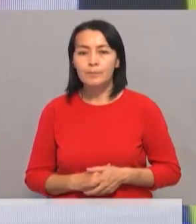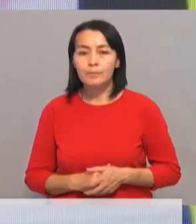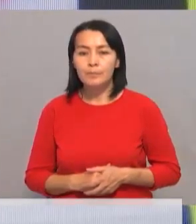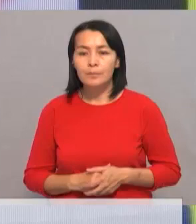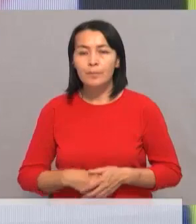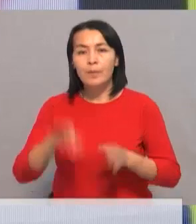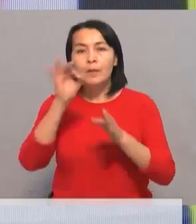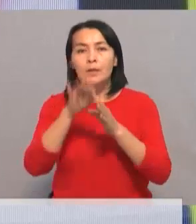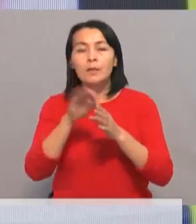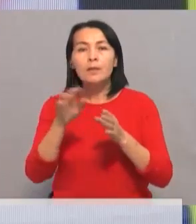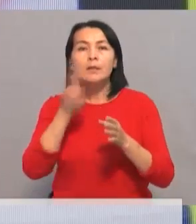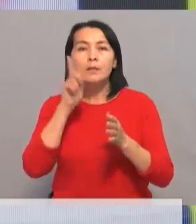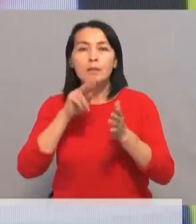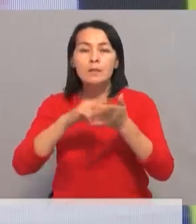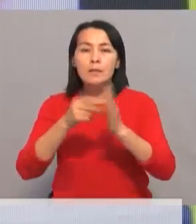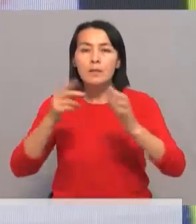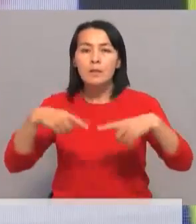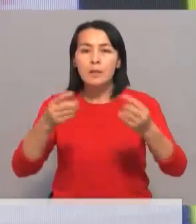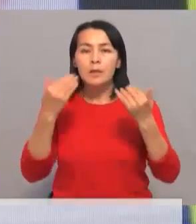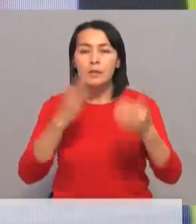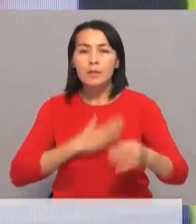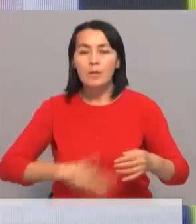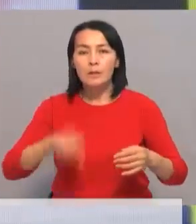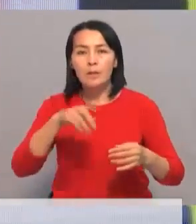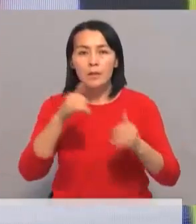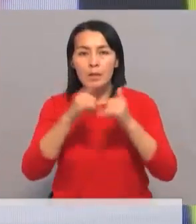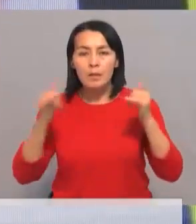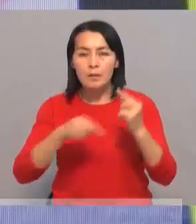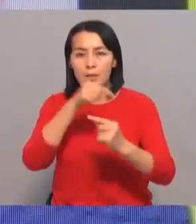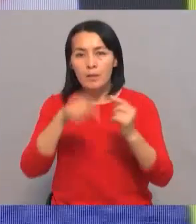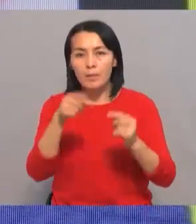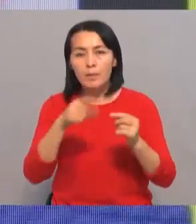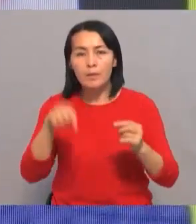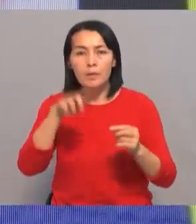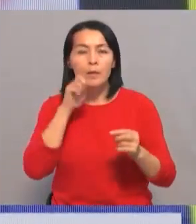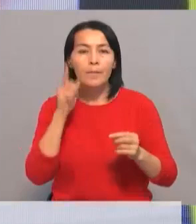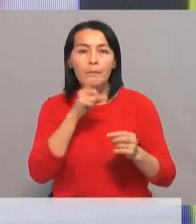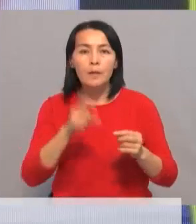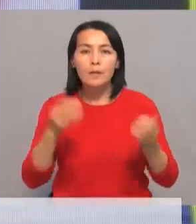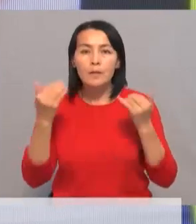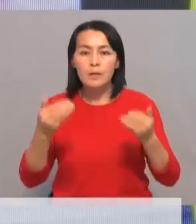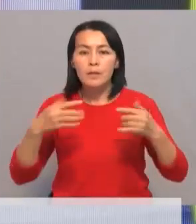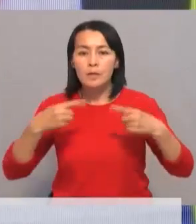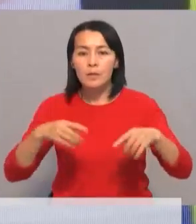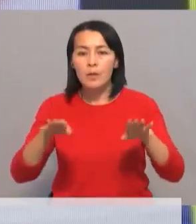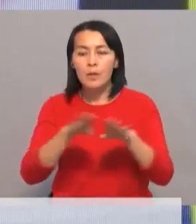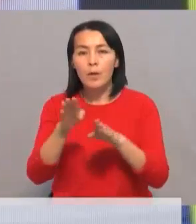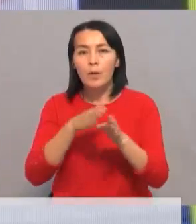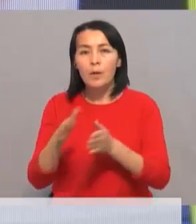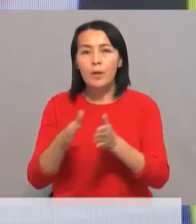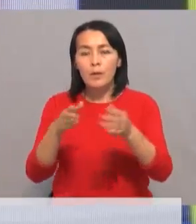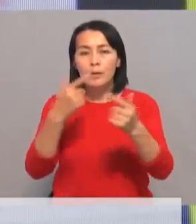Целью ЖАЗ-проджекта является создание благоприятных условий для развития предпринимательства среди молодежи категории НИД путем проведения